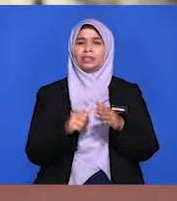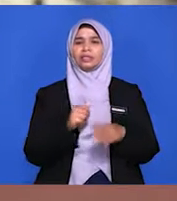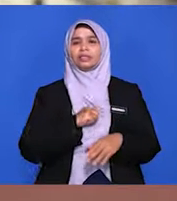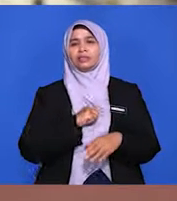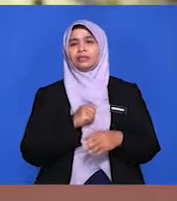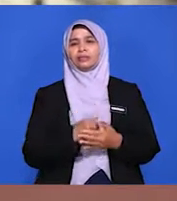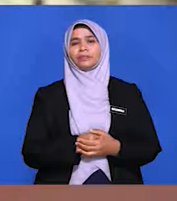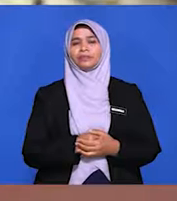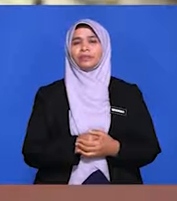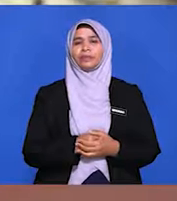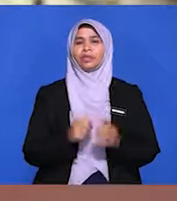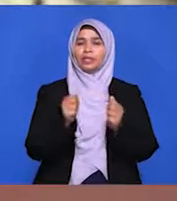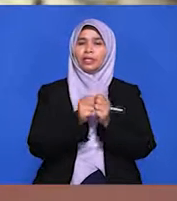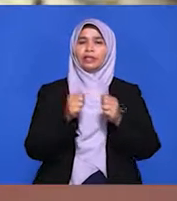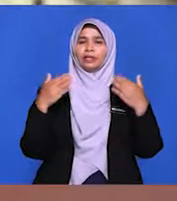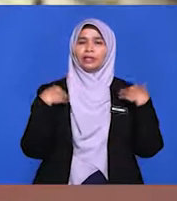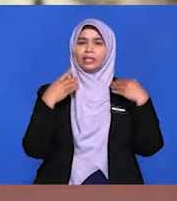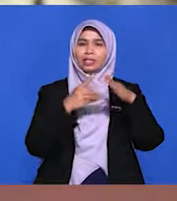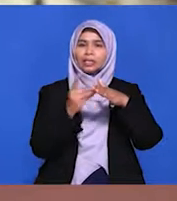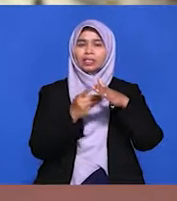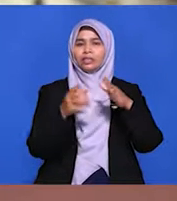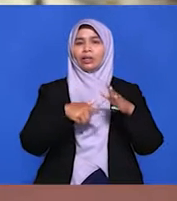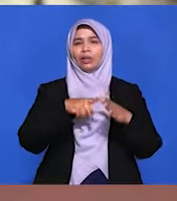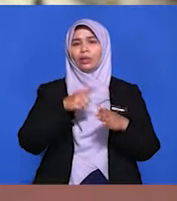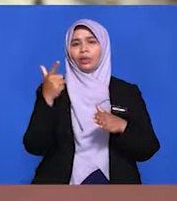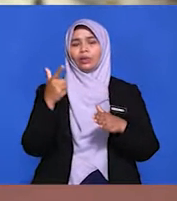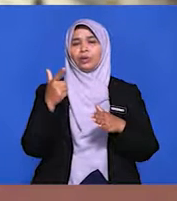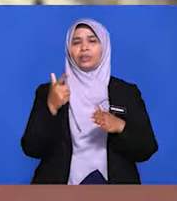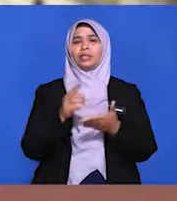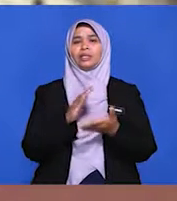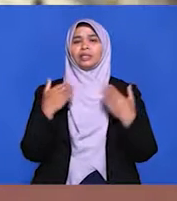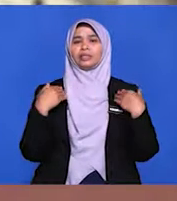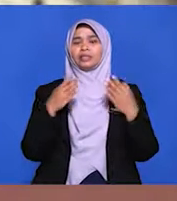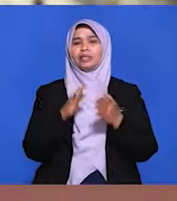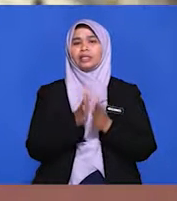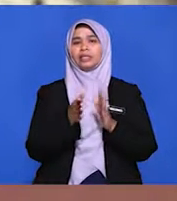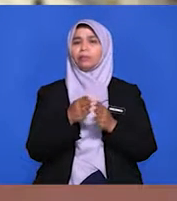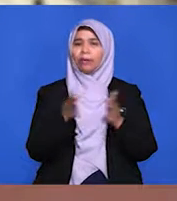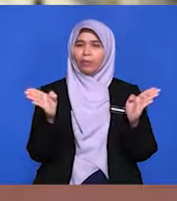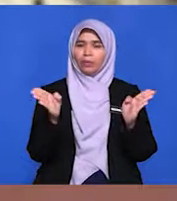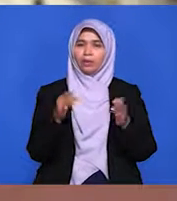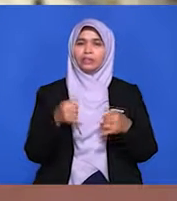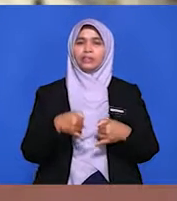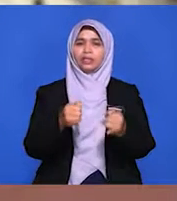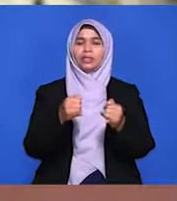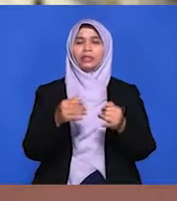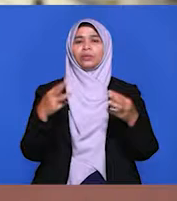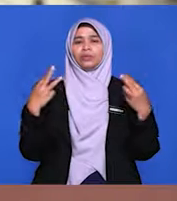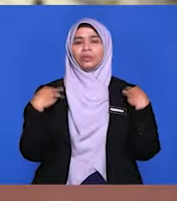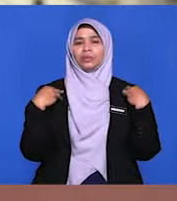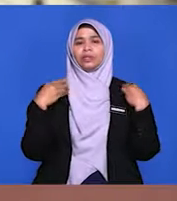Jadi, dengan adanya dasar luar, ia merupakan pembuka jalan kepada wujudnya perjanjian